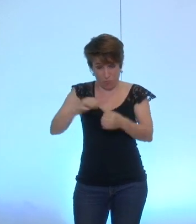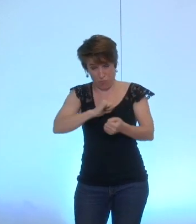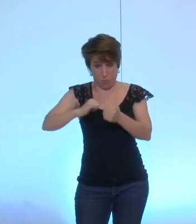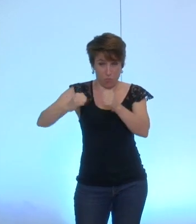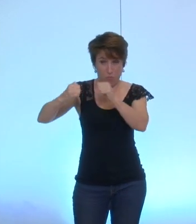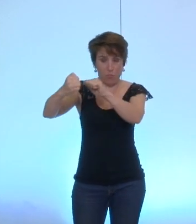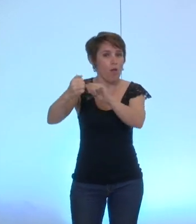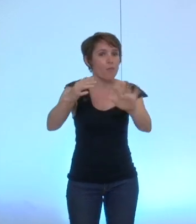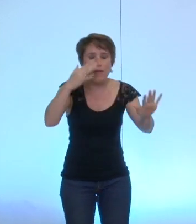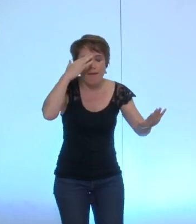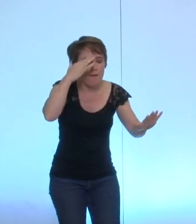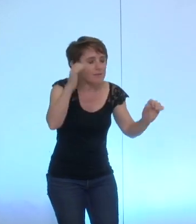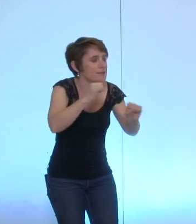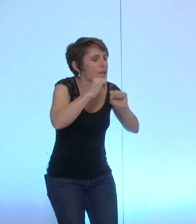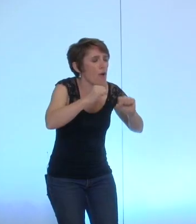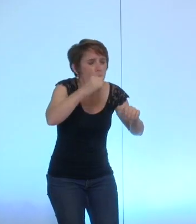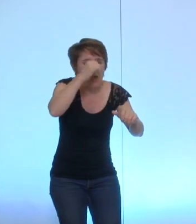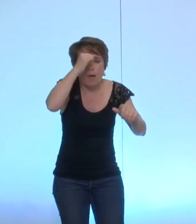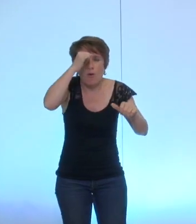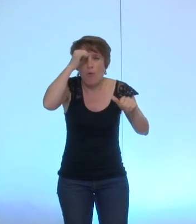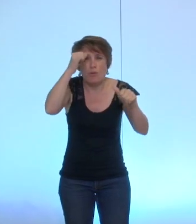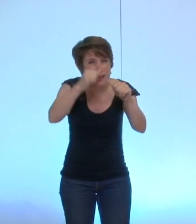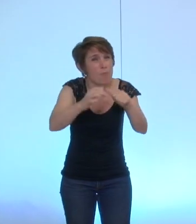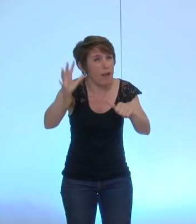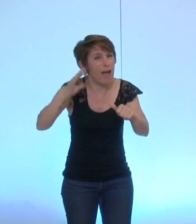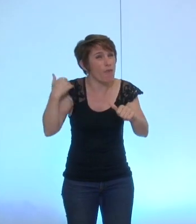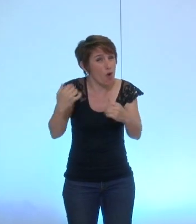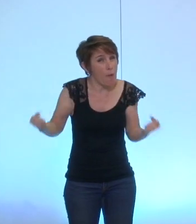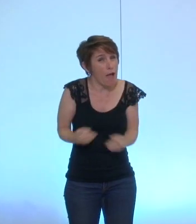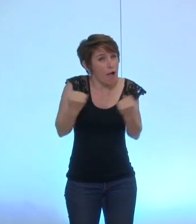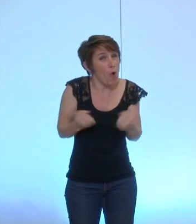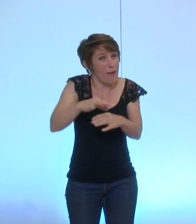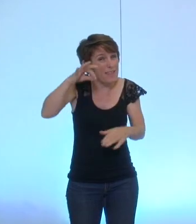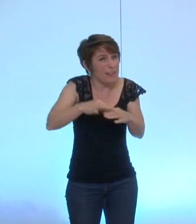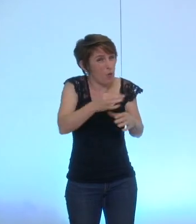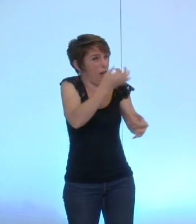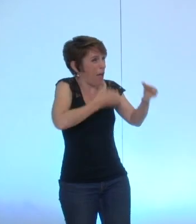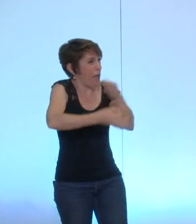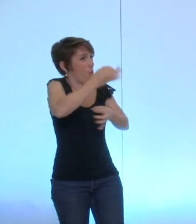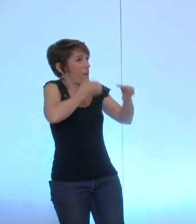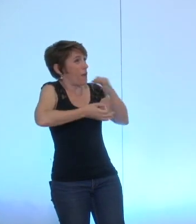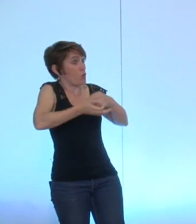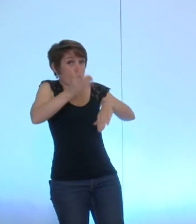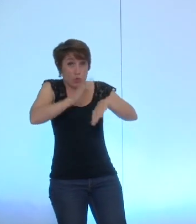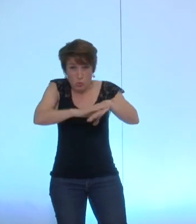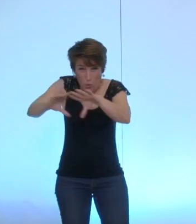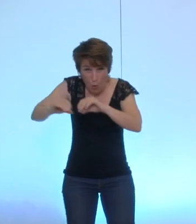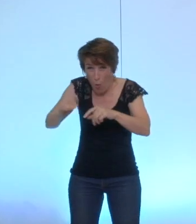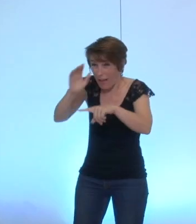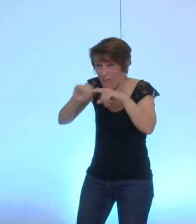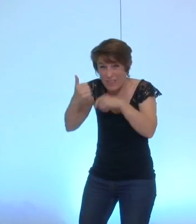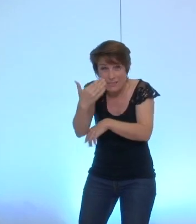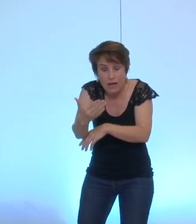on y pense, quand on se souvient de que vous nous avez raconté pendant la campagne électorale, et qu'on voit ce que vous faites, mais